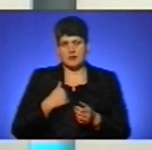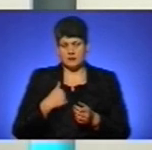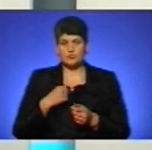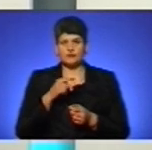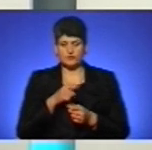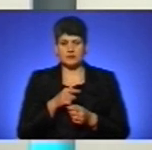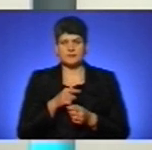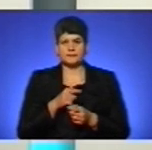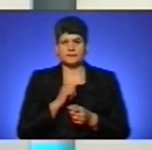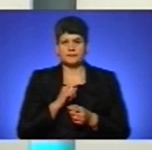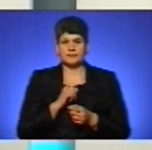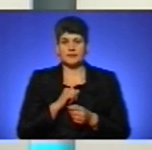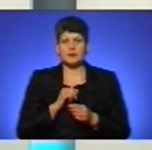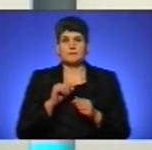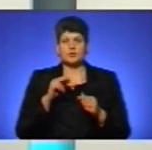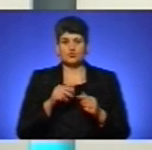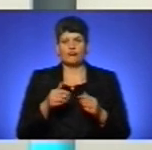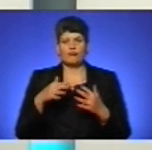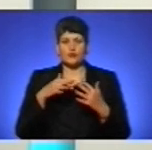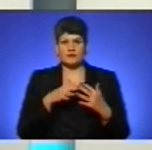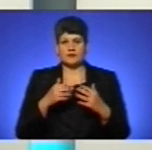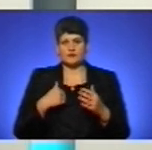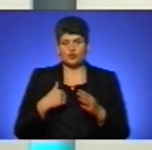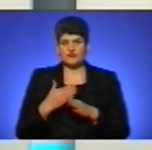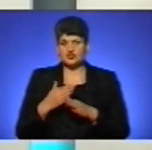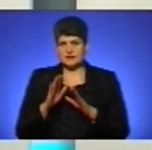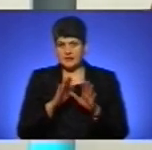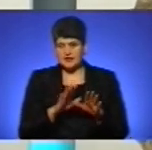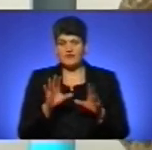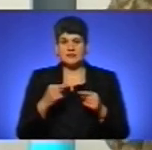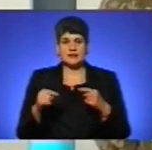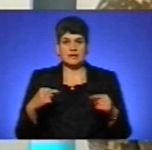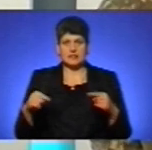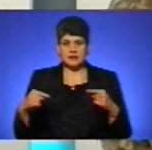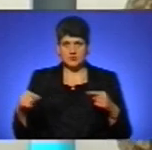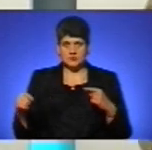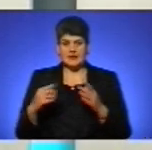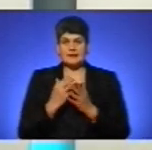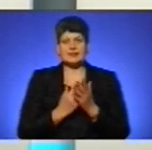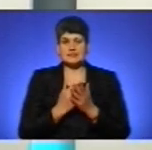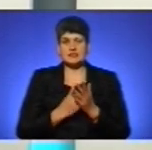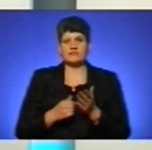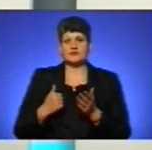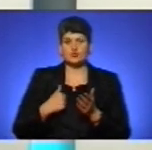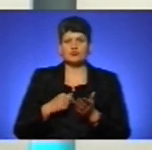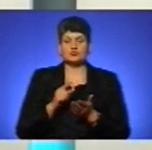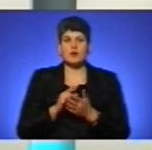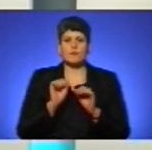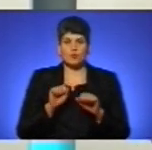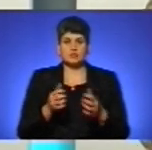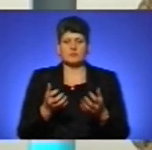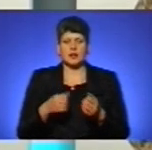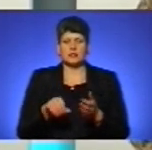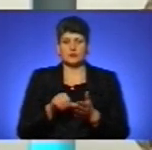до бойових військових частин, а всі решта – весь решта резерв військовозобов'язані можуть прийняти участь